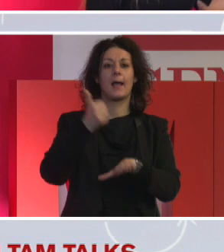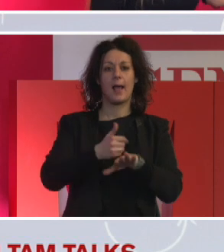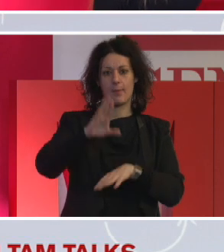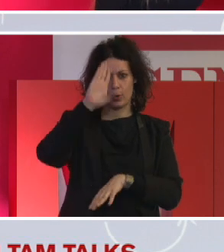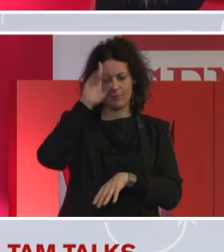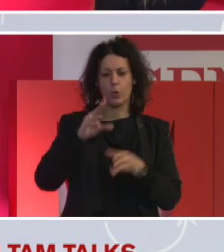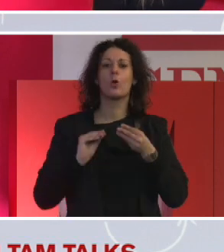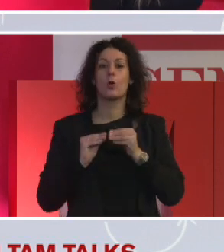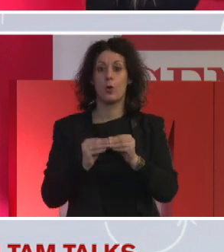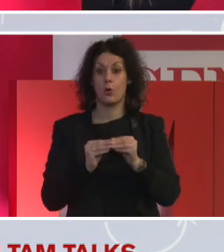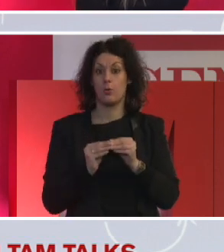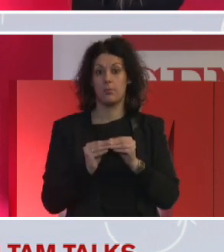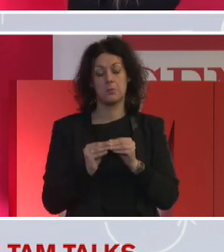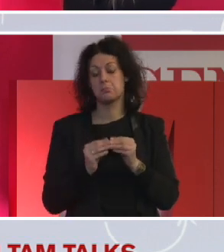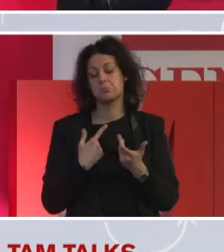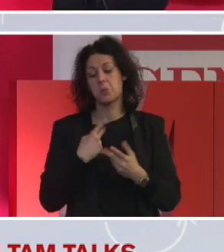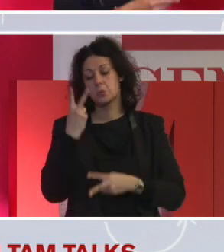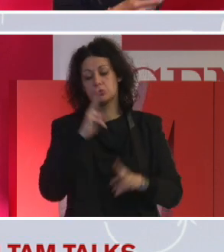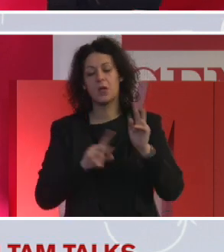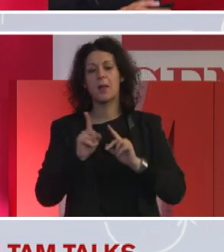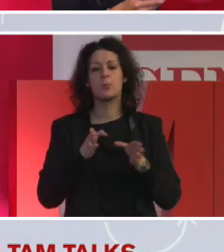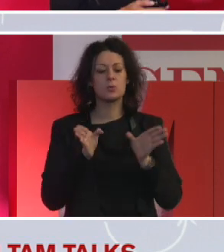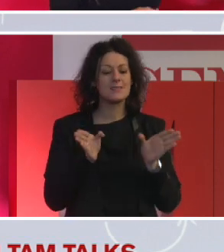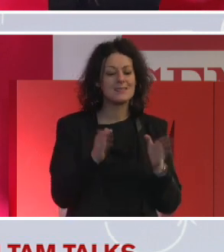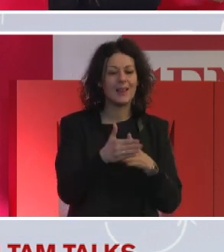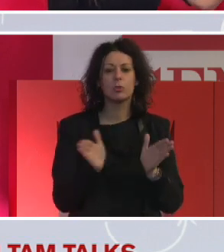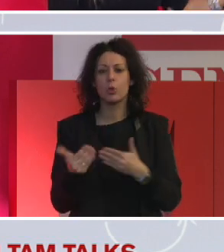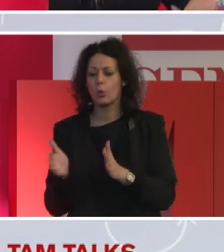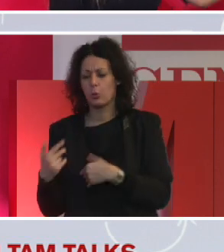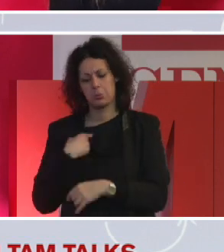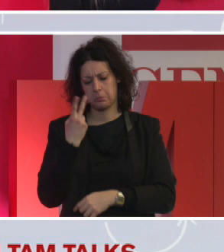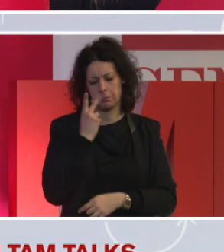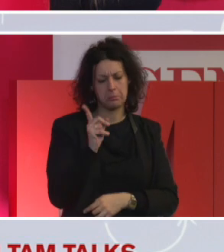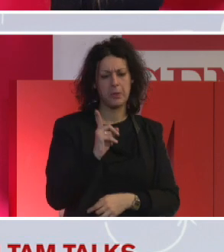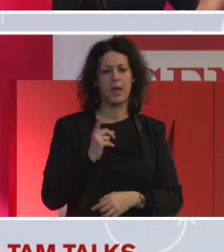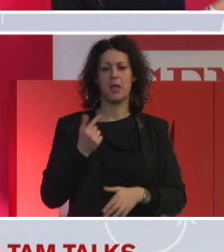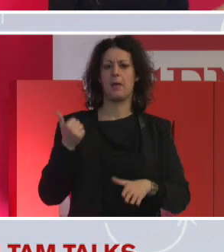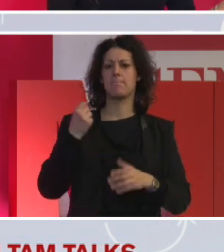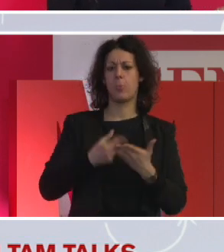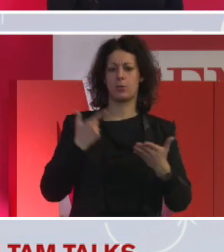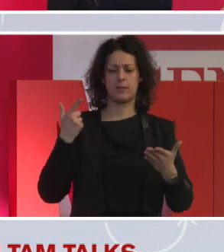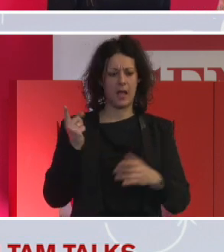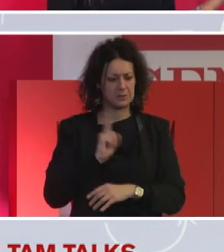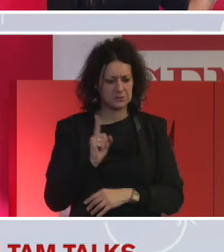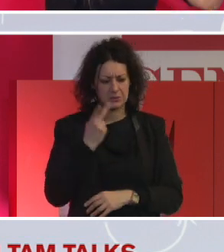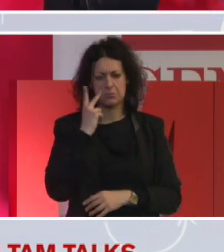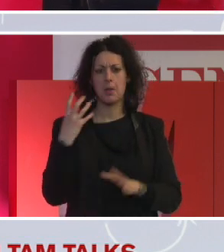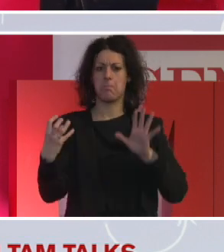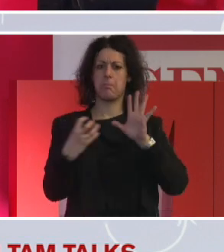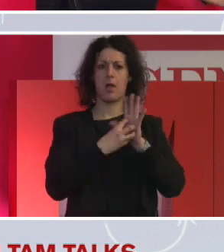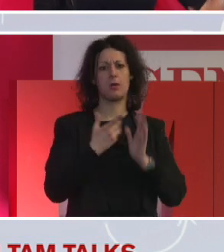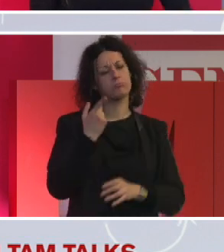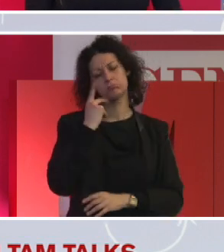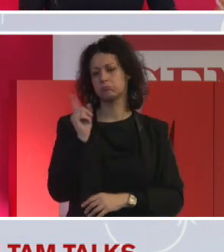raggiungerci. Non guardano più il settore, non guardano più i brands, il nome, la reputation, nemmeno il ruolo che andranno a ricoprire, per loro